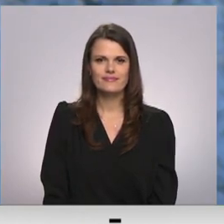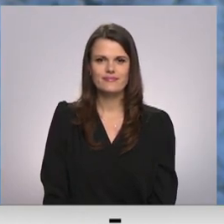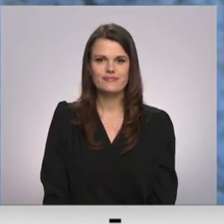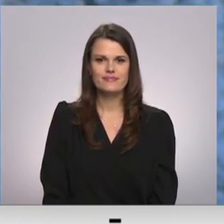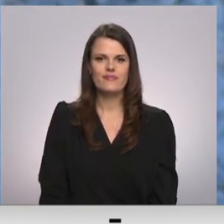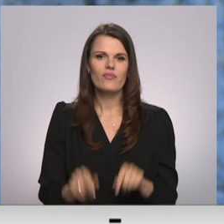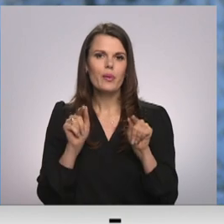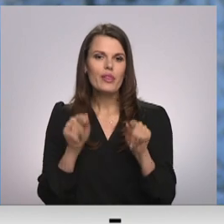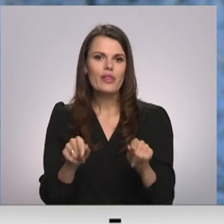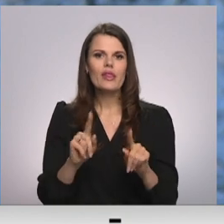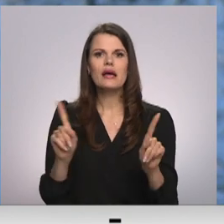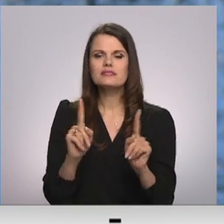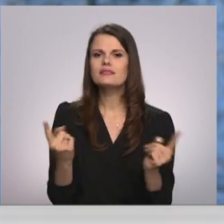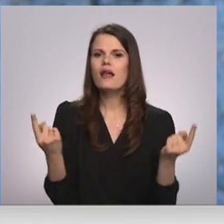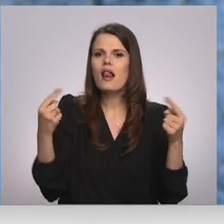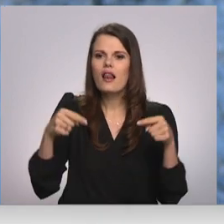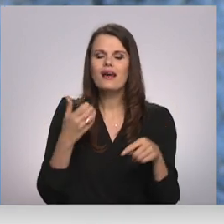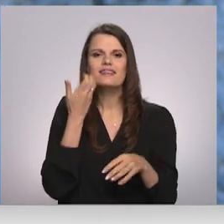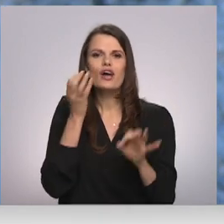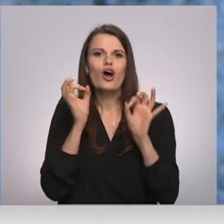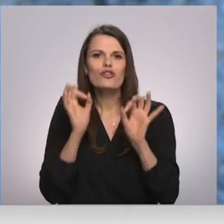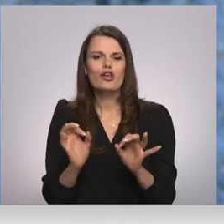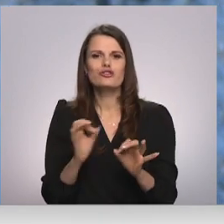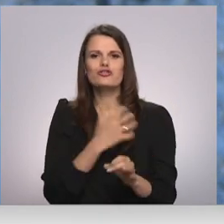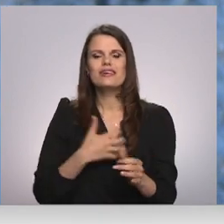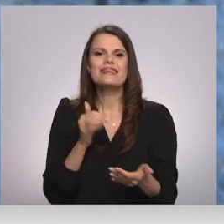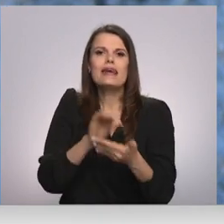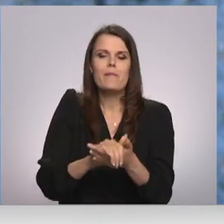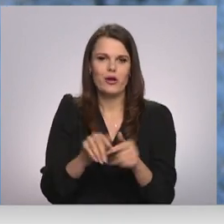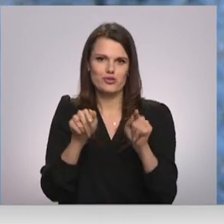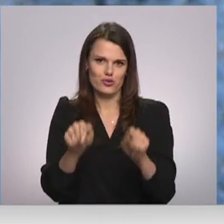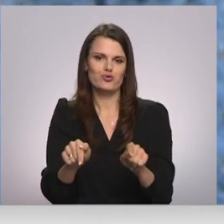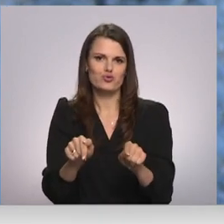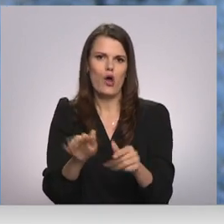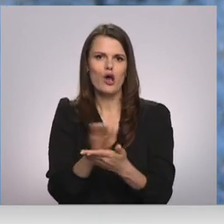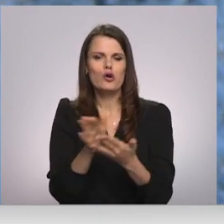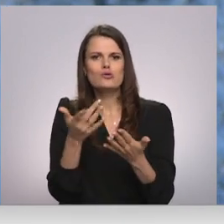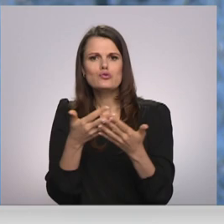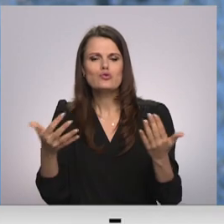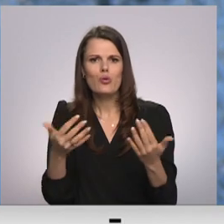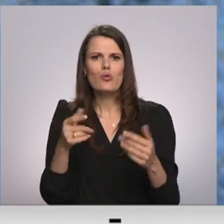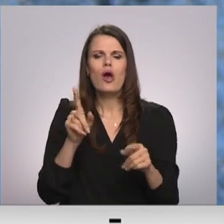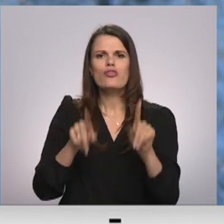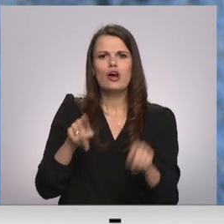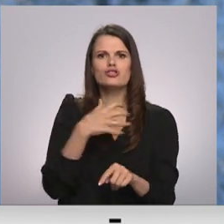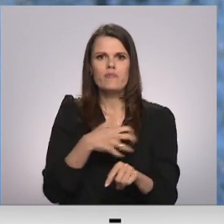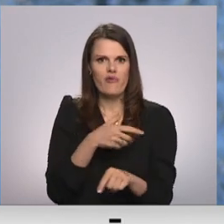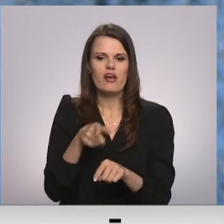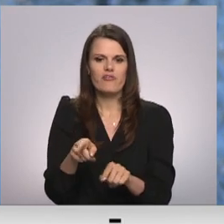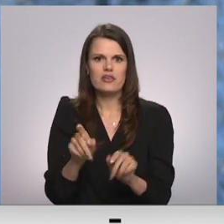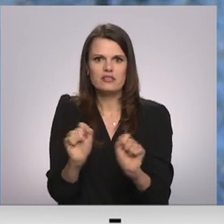Tas ir laiks, kad tieši iepazīts šo te sugu, jo ar dažām no tām ir jācīnās jau